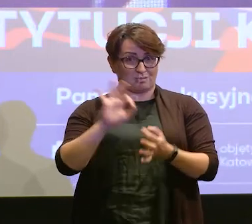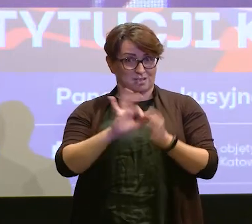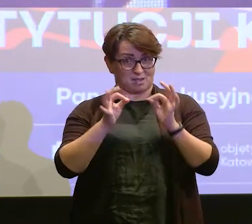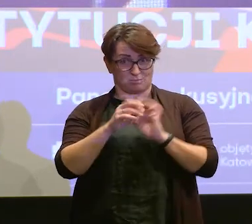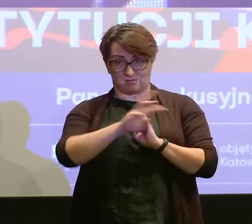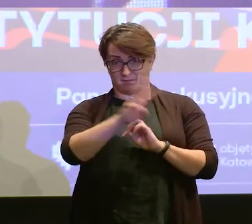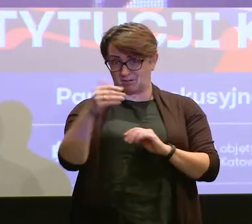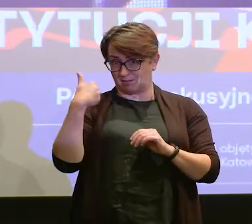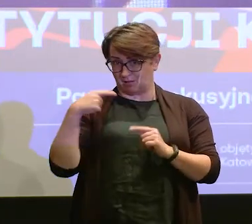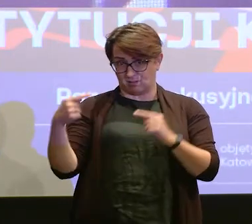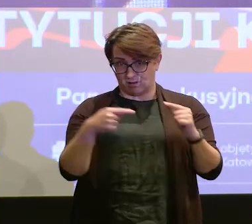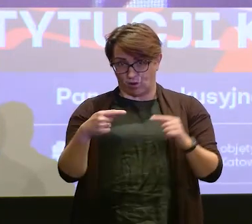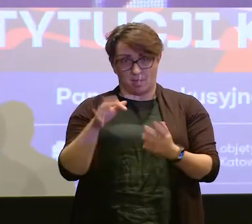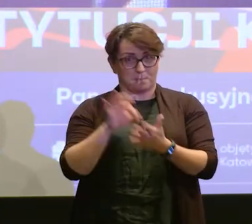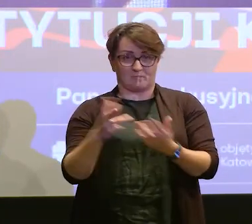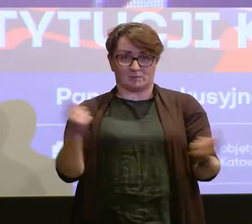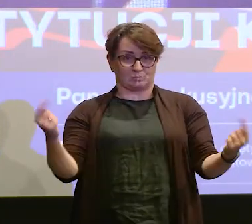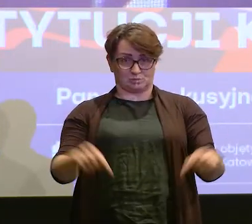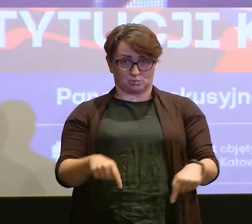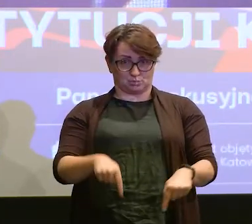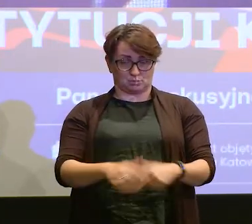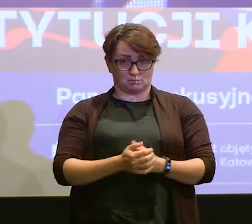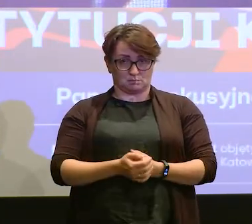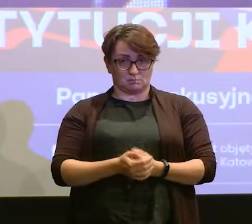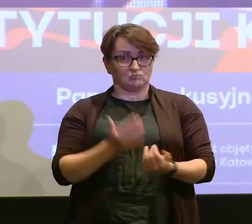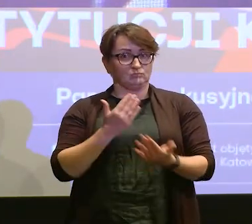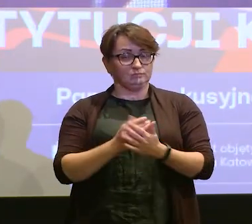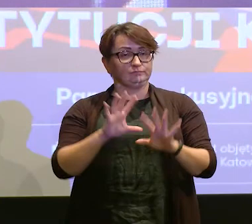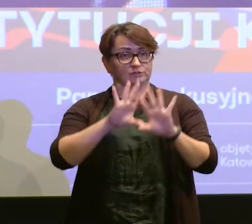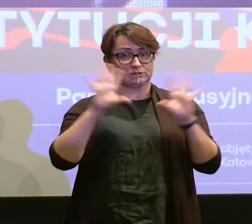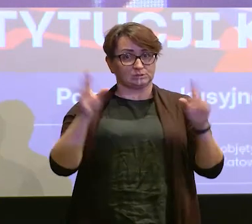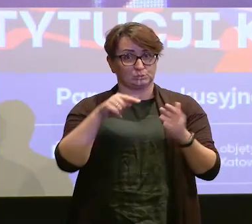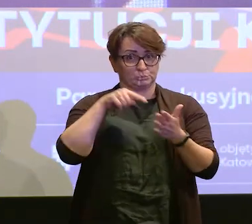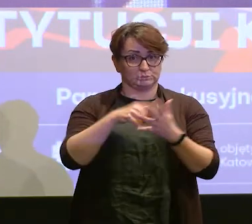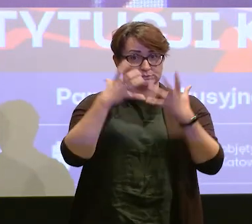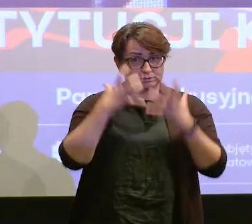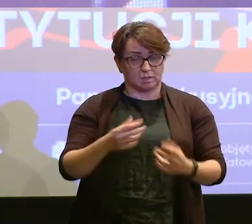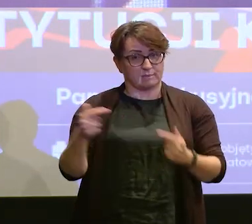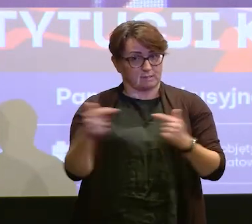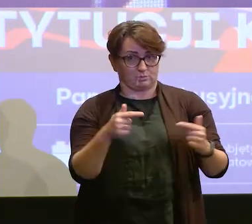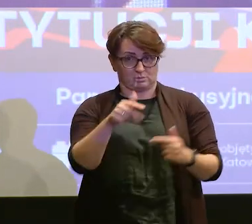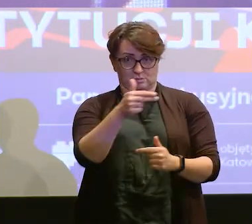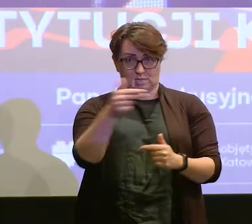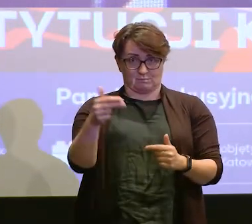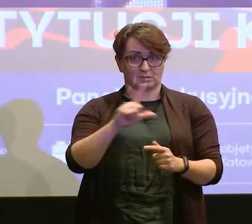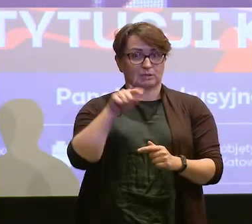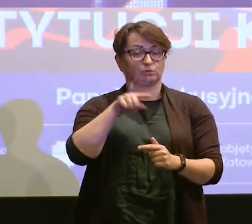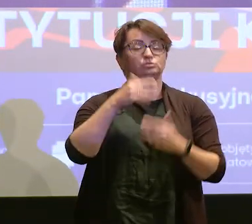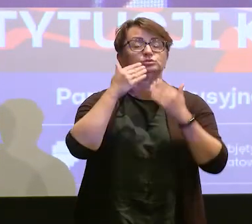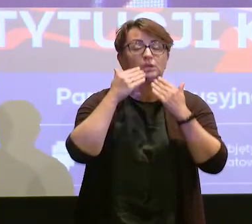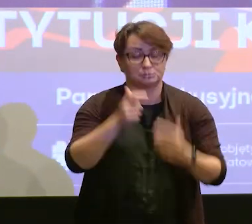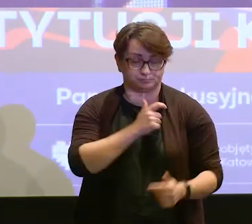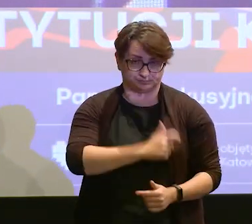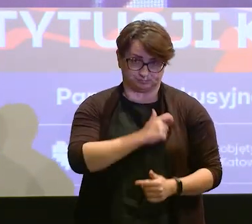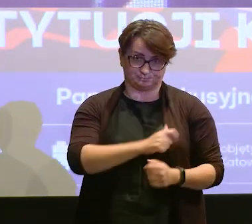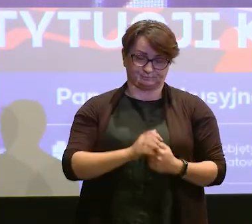chcieli nad tym pochylić, to by was tu nie było. Więc wszyscy się nad tym chcemy pochylić i za to dziękuję bardzo